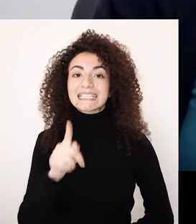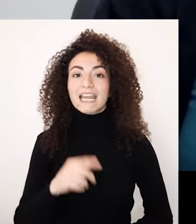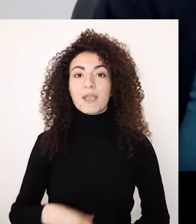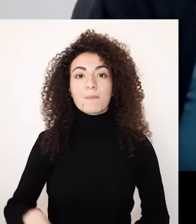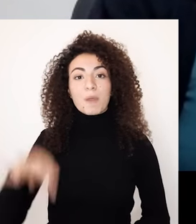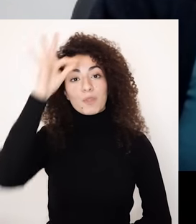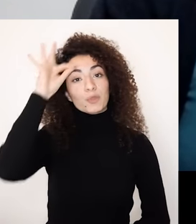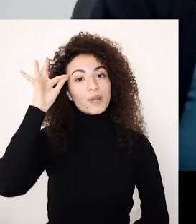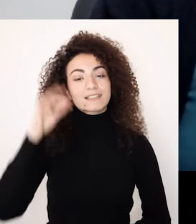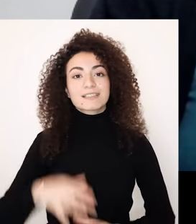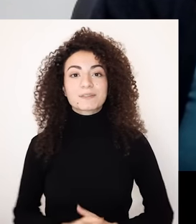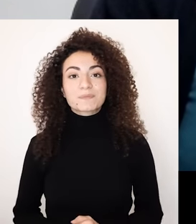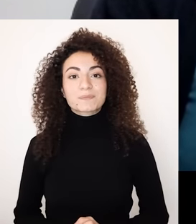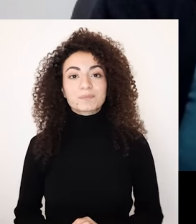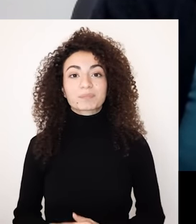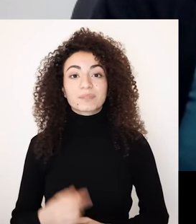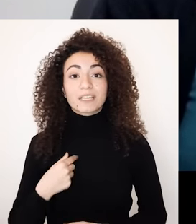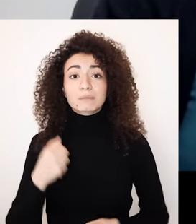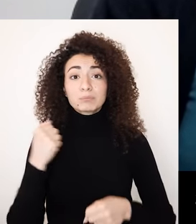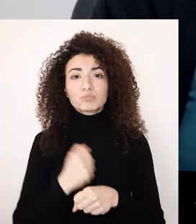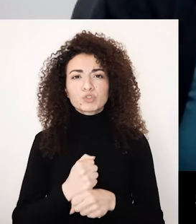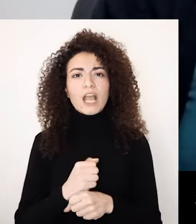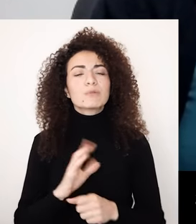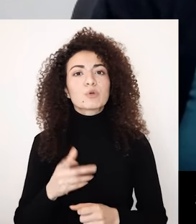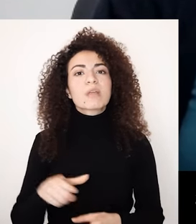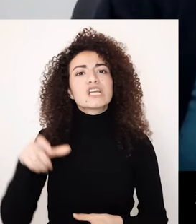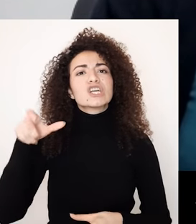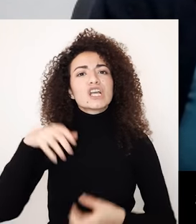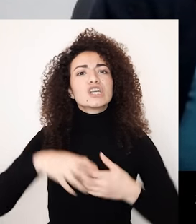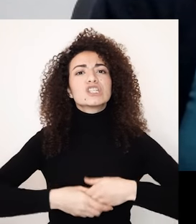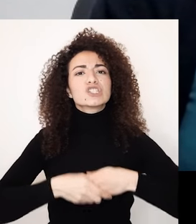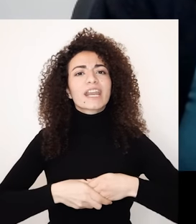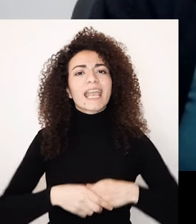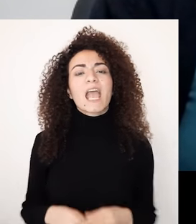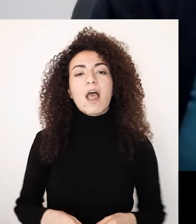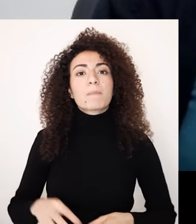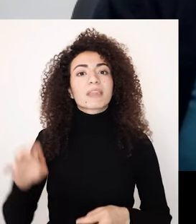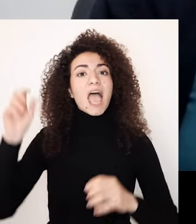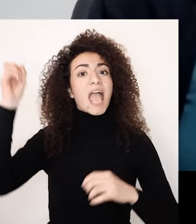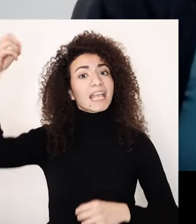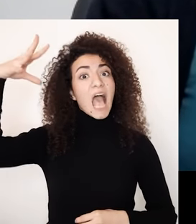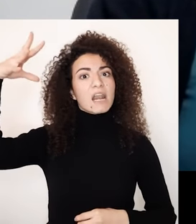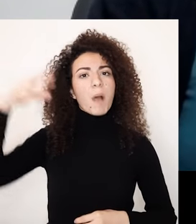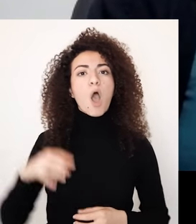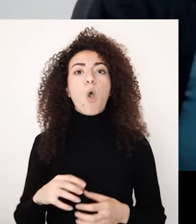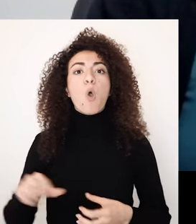من تونس نخدم مهندة في الميكاترونيك في الشركة تونسية الكهرباء والغاز عندي إعاقة ثمائية عميقة